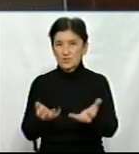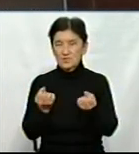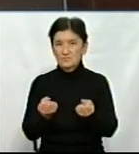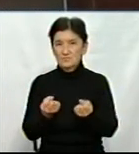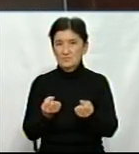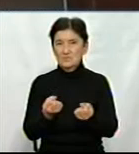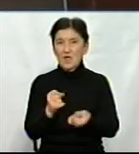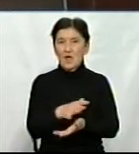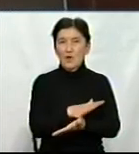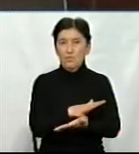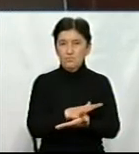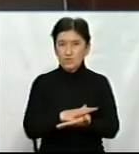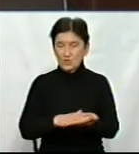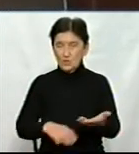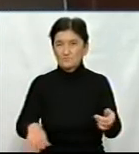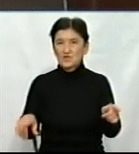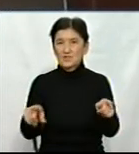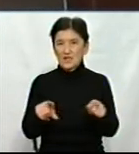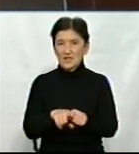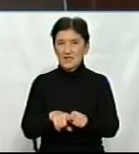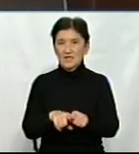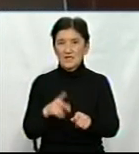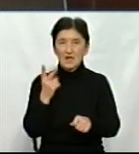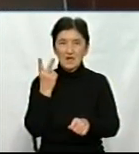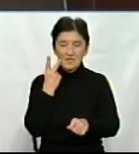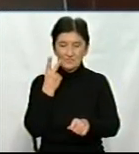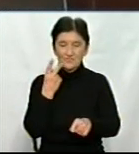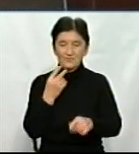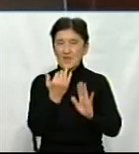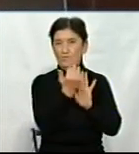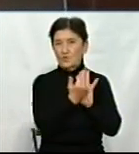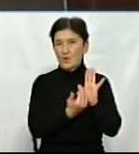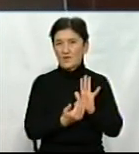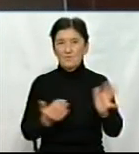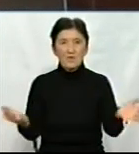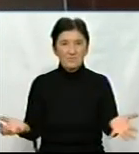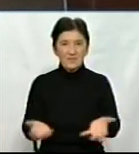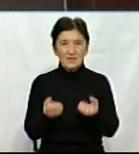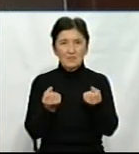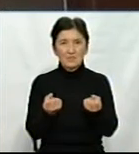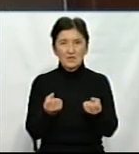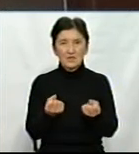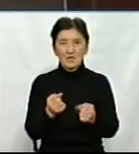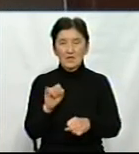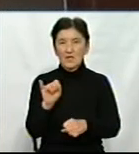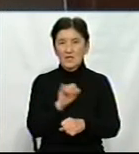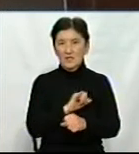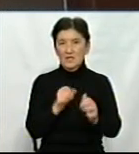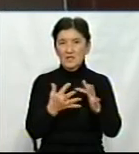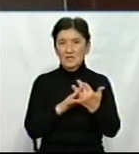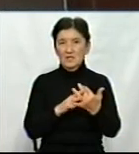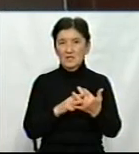продукції, продовжують ці ж традиційні наші програми підтримки і сільгосвиробників шляхом